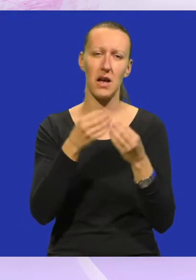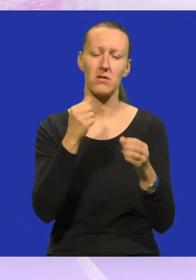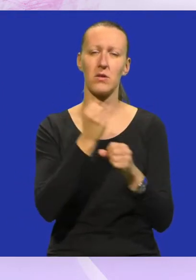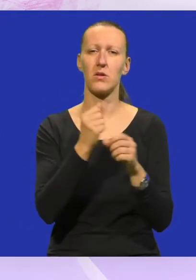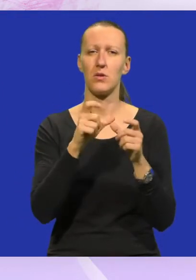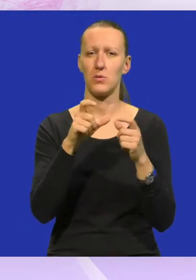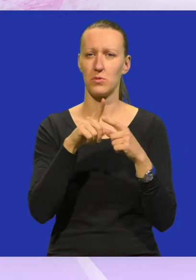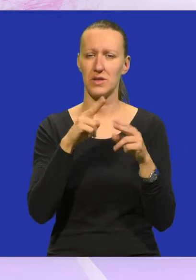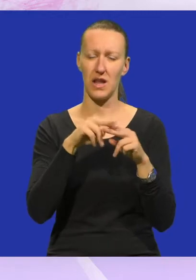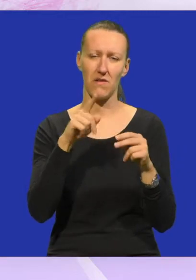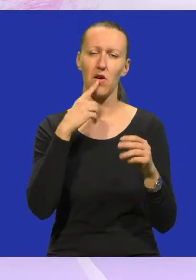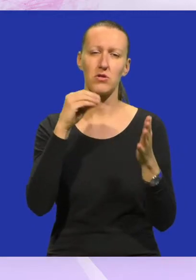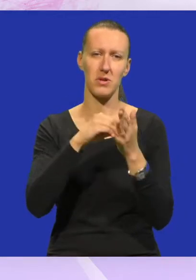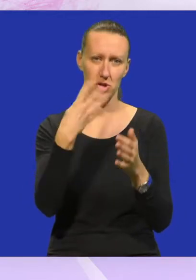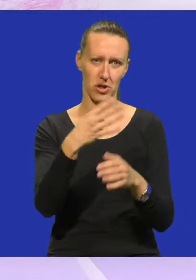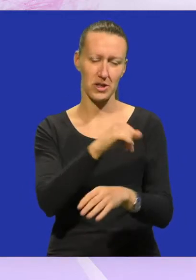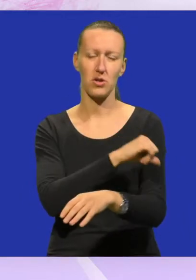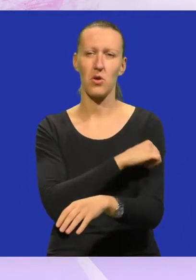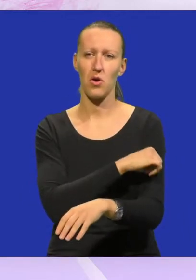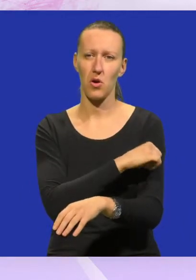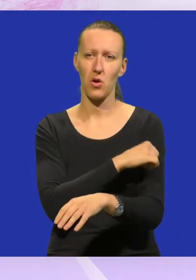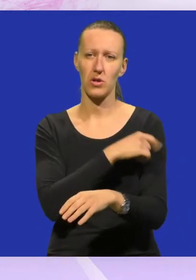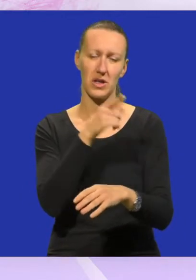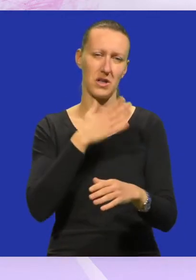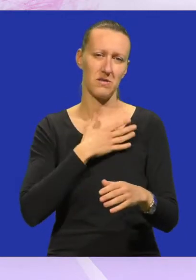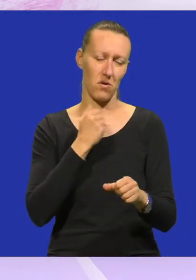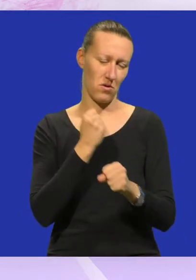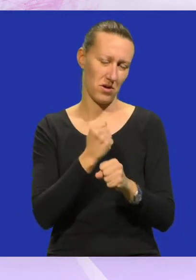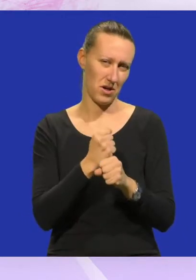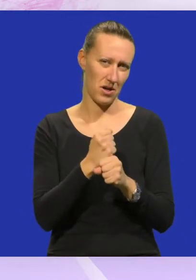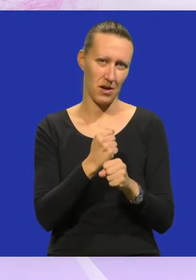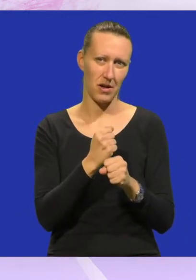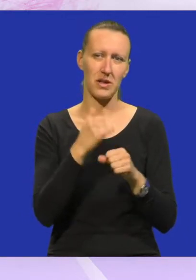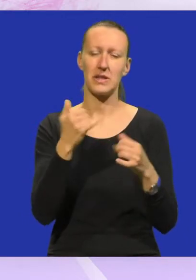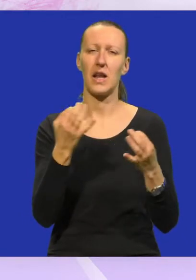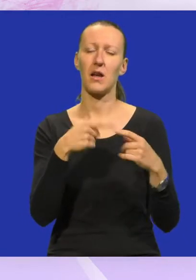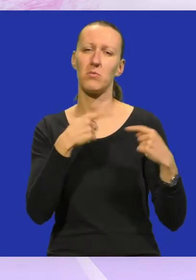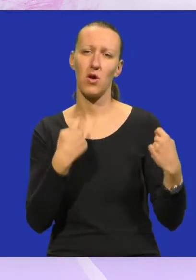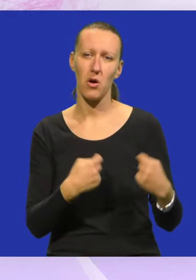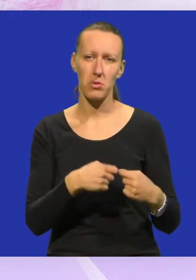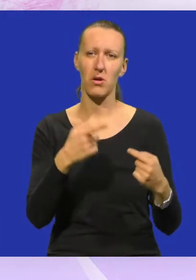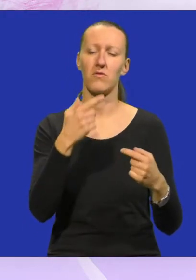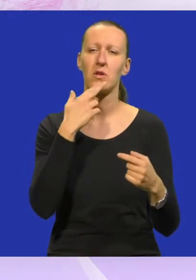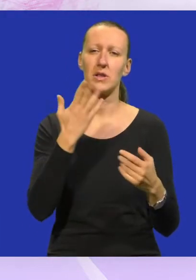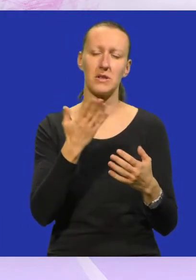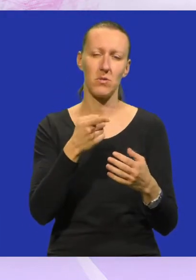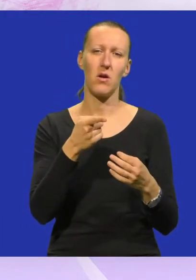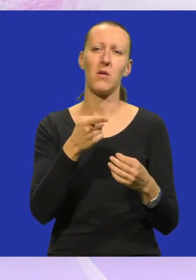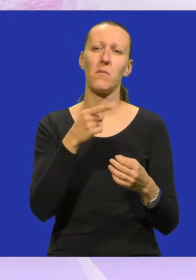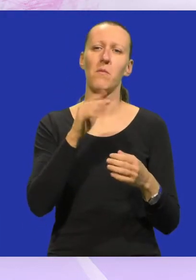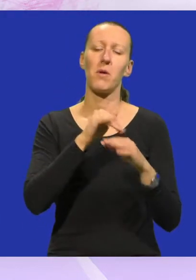Gustafima, koji su obilježili 40. obljetnicu svog postojanja, sa nekakvim humanitarnim koncertom, gdje smo